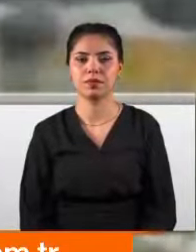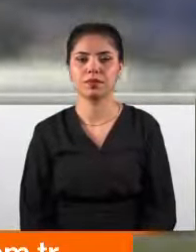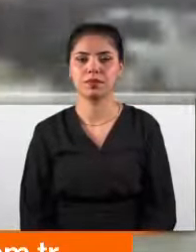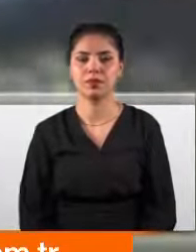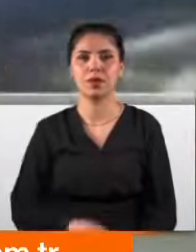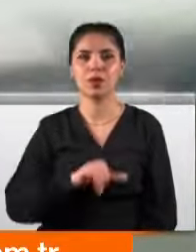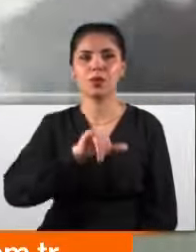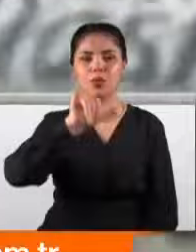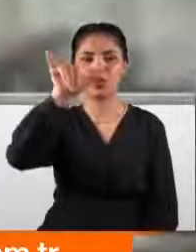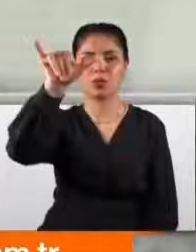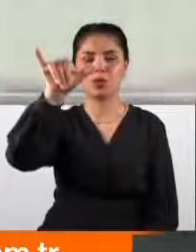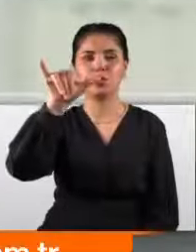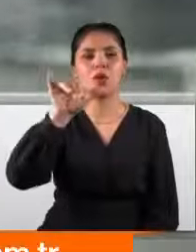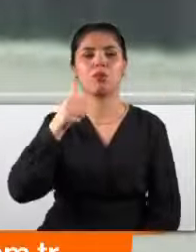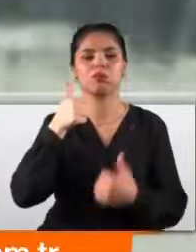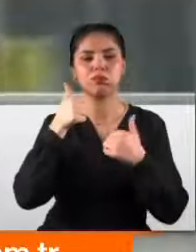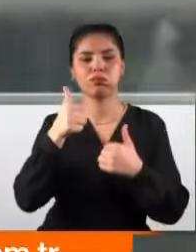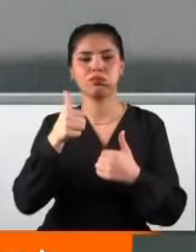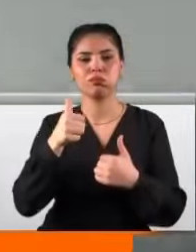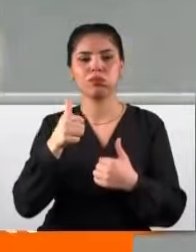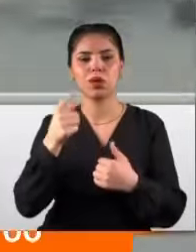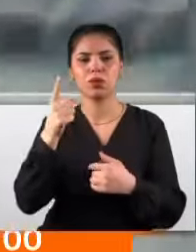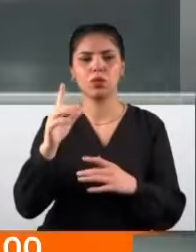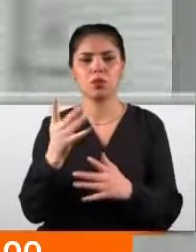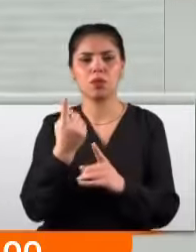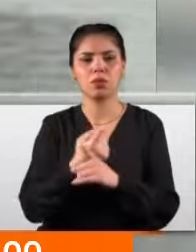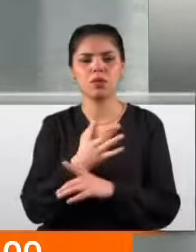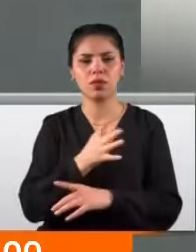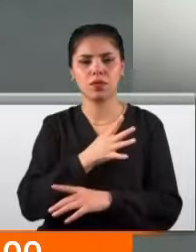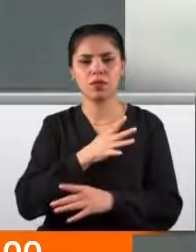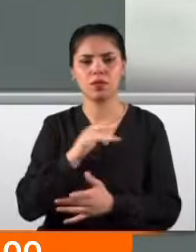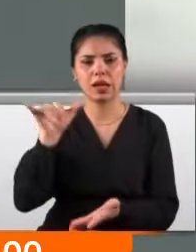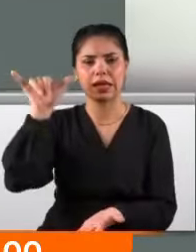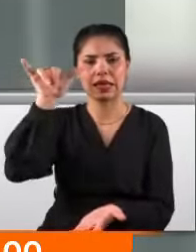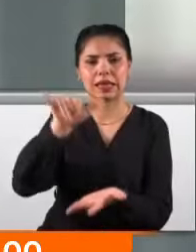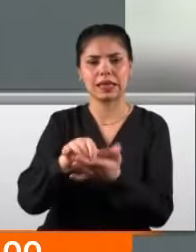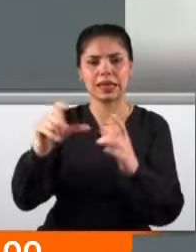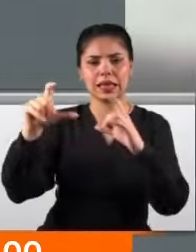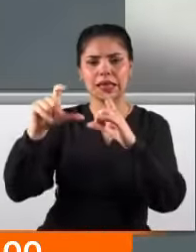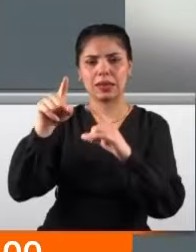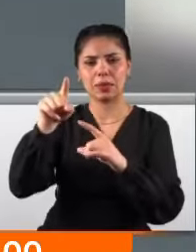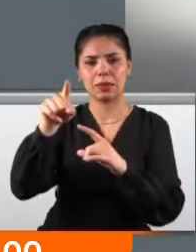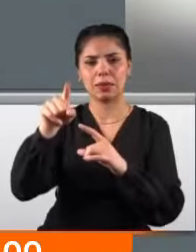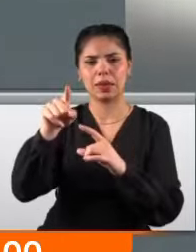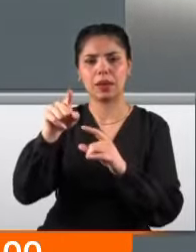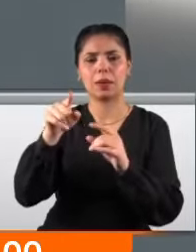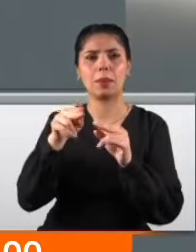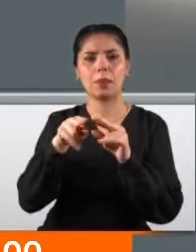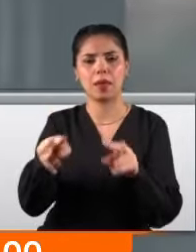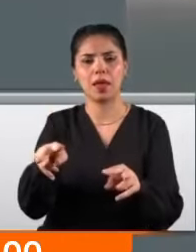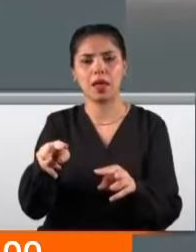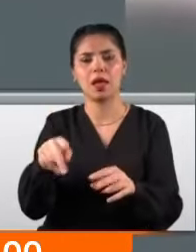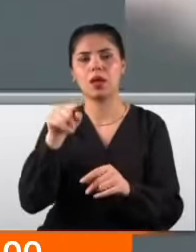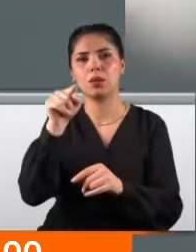Uçak sağ salim havalandı ama yolunda gitmeyen bir şeyler vardı. İniş takımının tekerleklerinden biri yerinden çıktı. Boeing